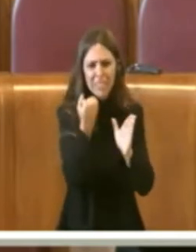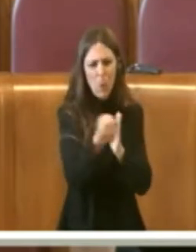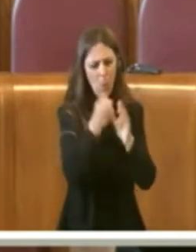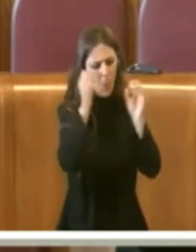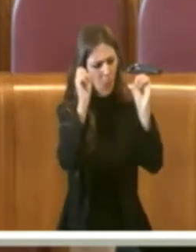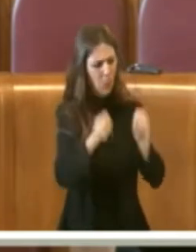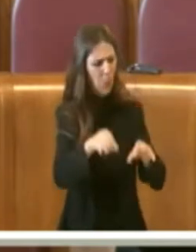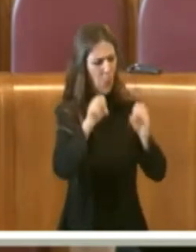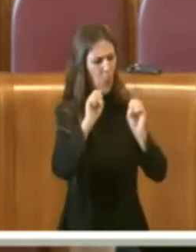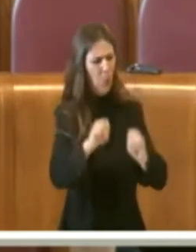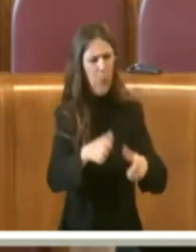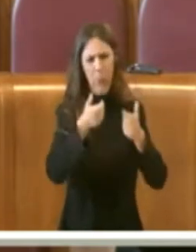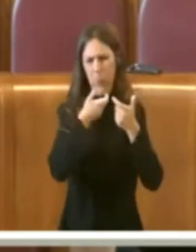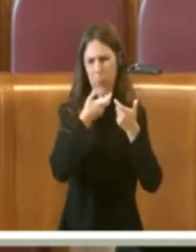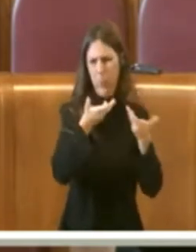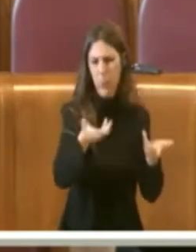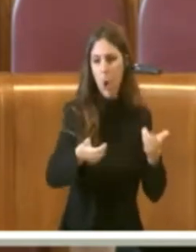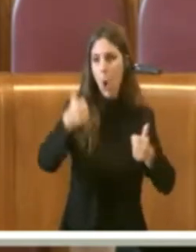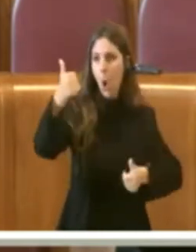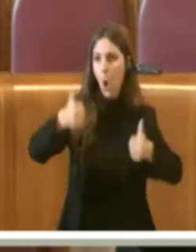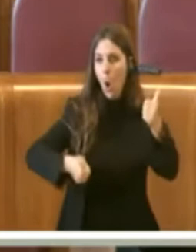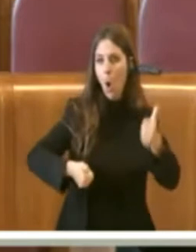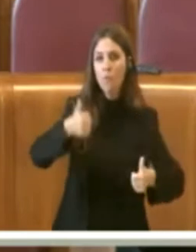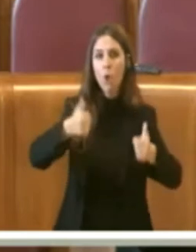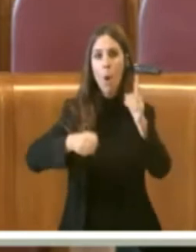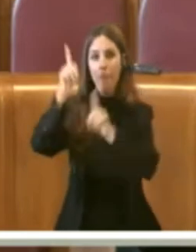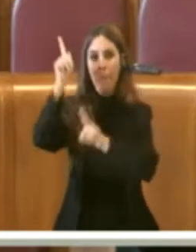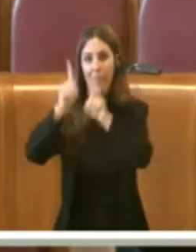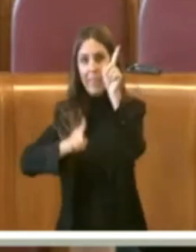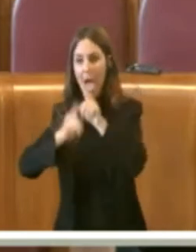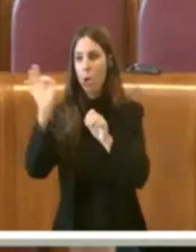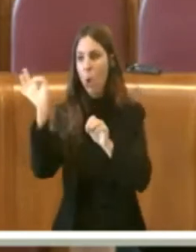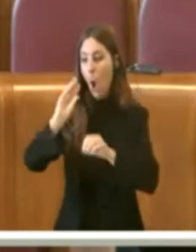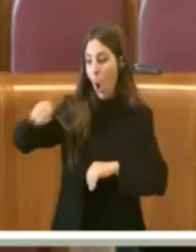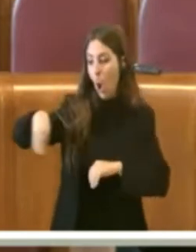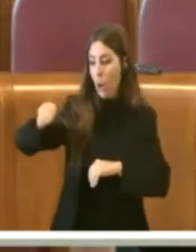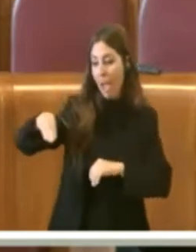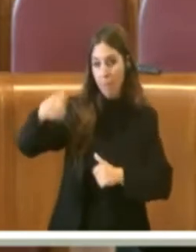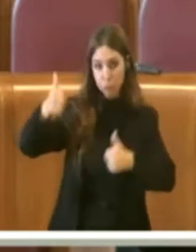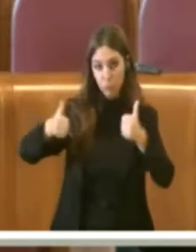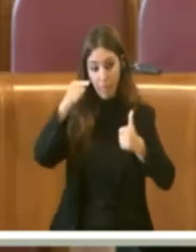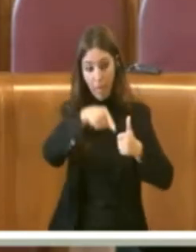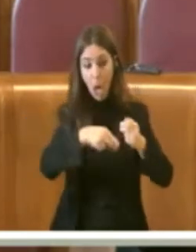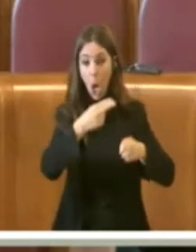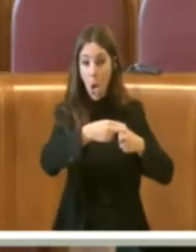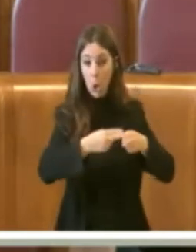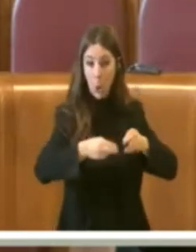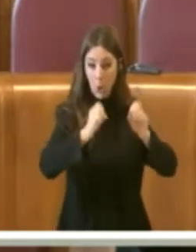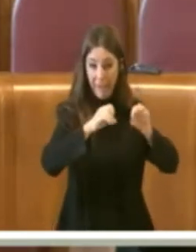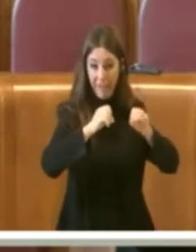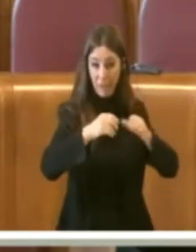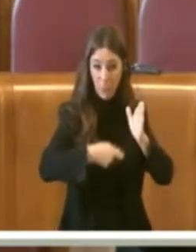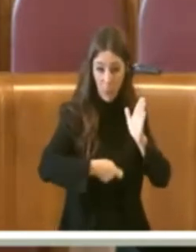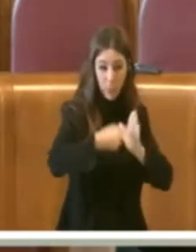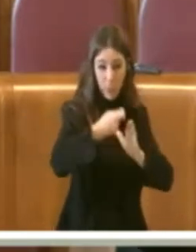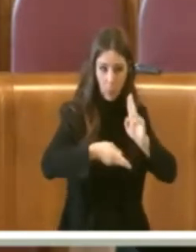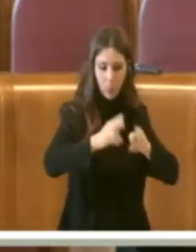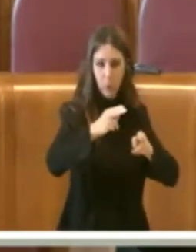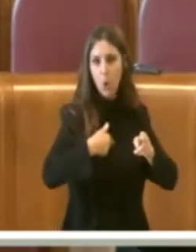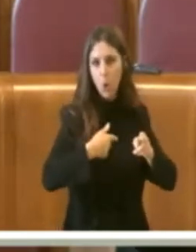rifiuti, ad esempio di Milano e di Napoli stessa, sono dei dati che si possono trovare facilmente su internet